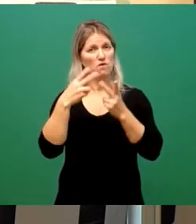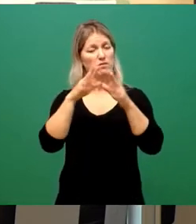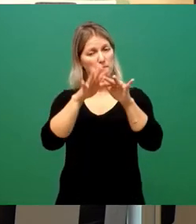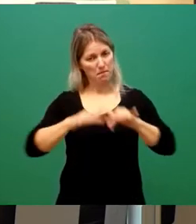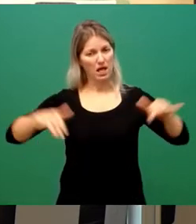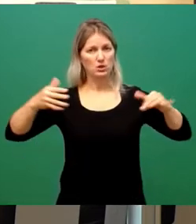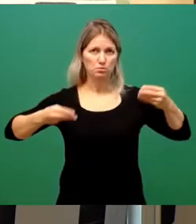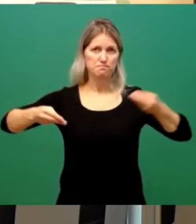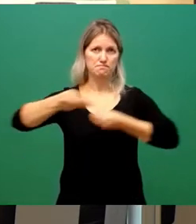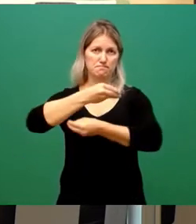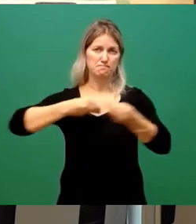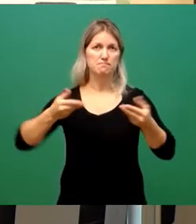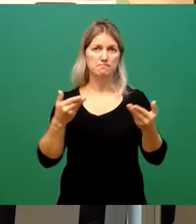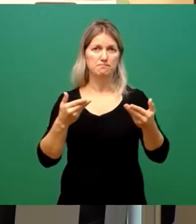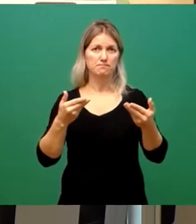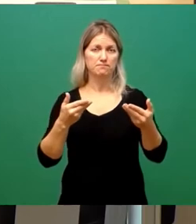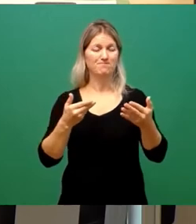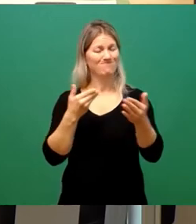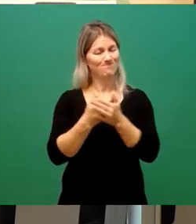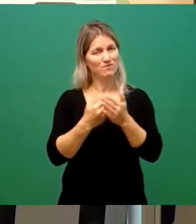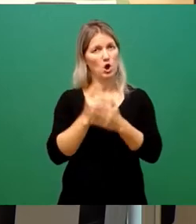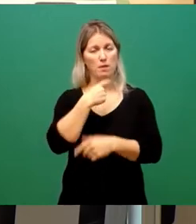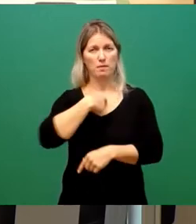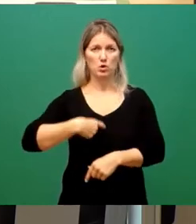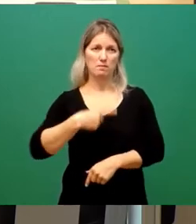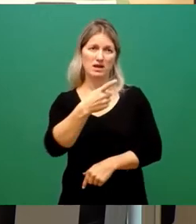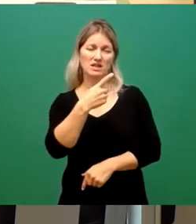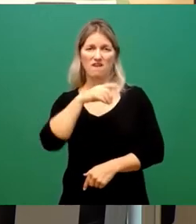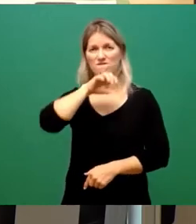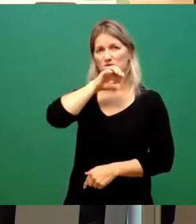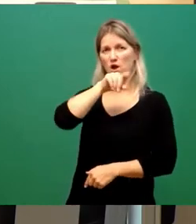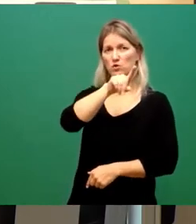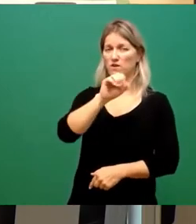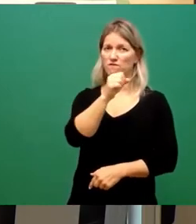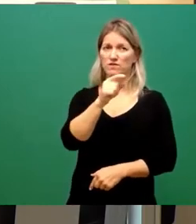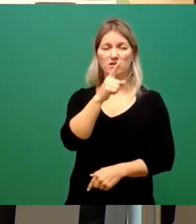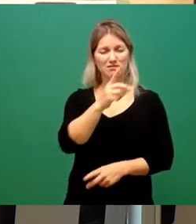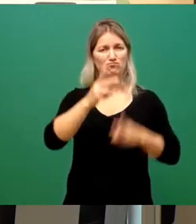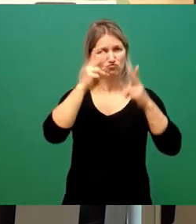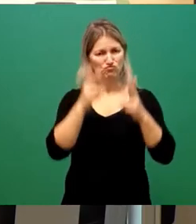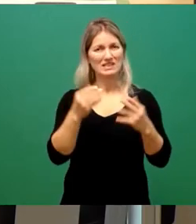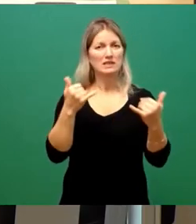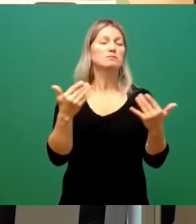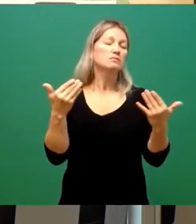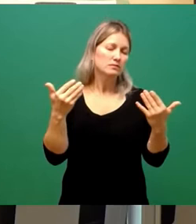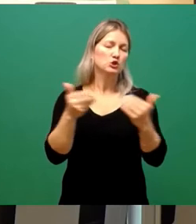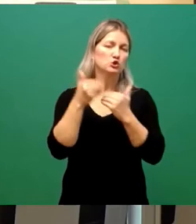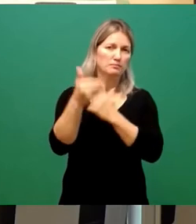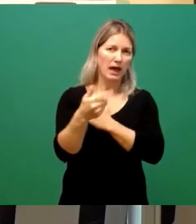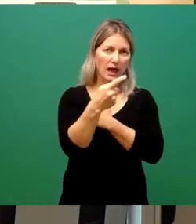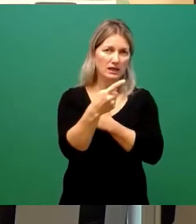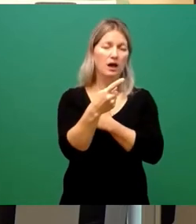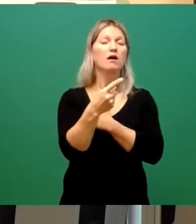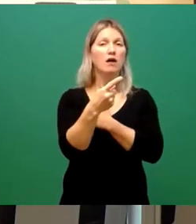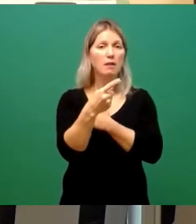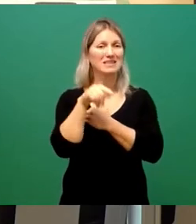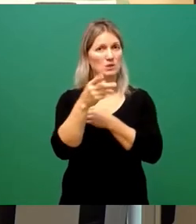dem Oberbürgermeister keinen Vorwurf zu machen, dass er jetzt zu einem sehr späten Zeitpunkt diesen Weg wählt.